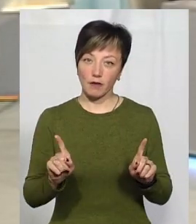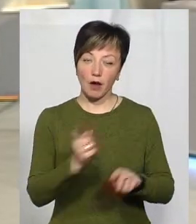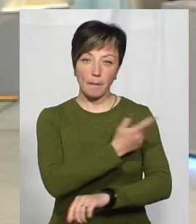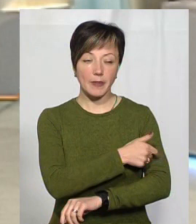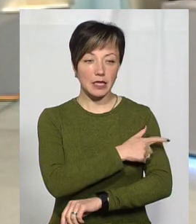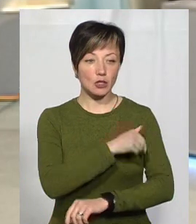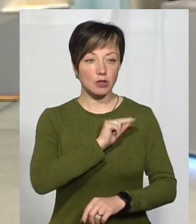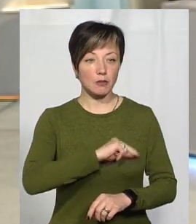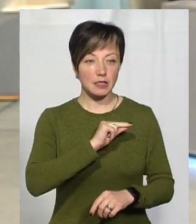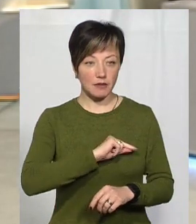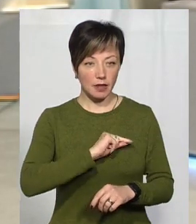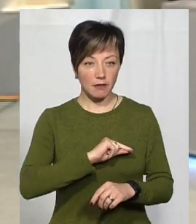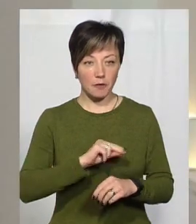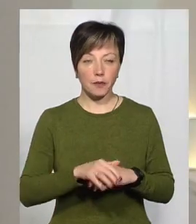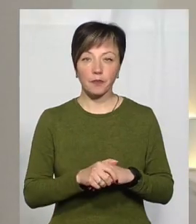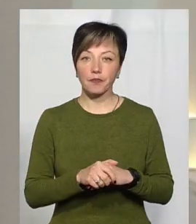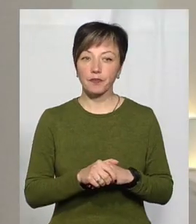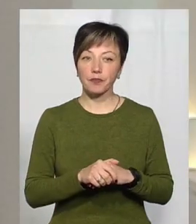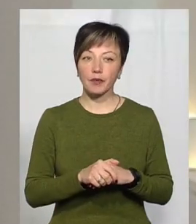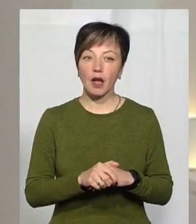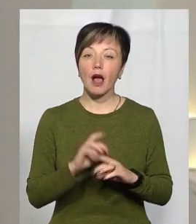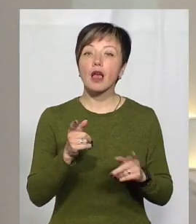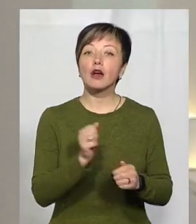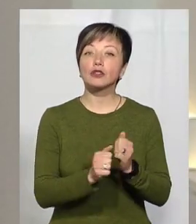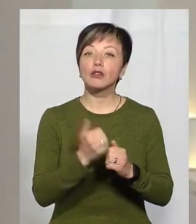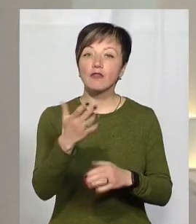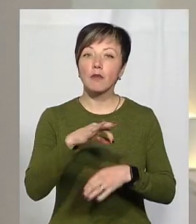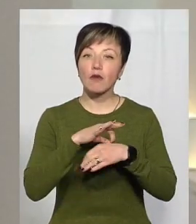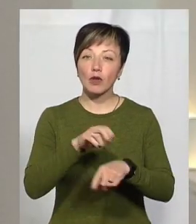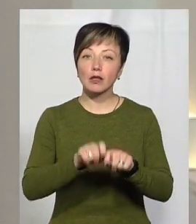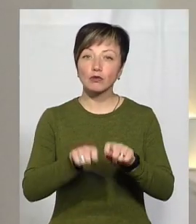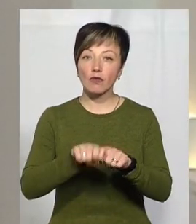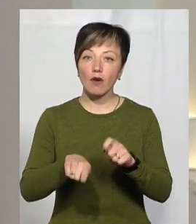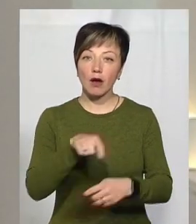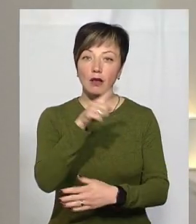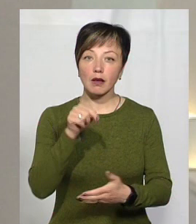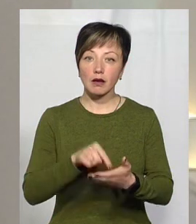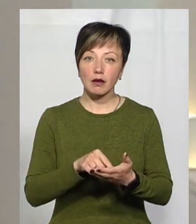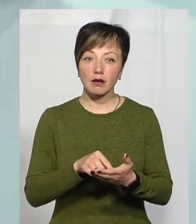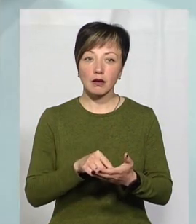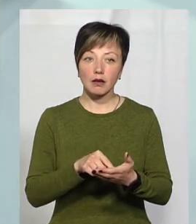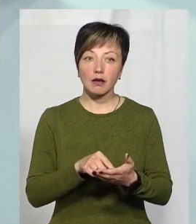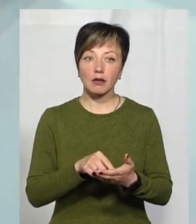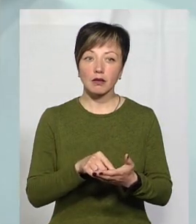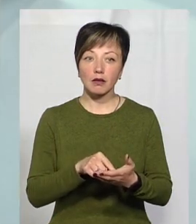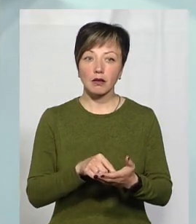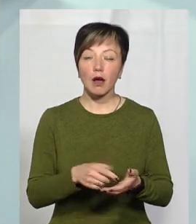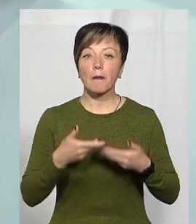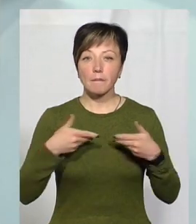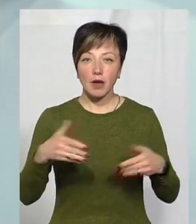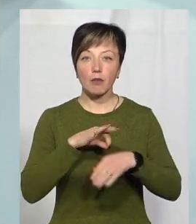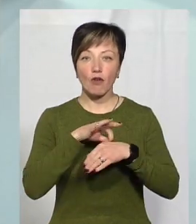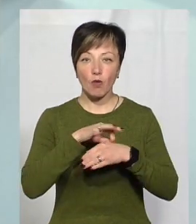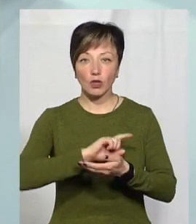медичних працівників. А як часто вам проводять тестування? Ми проводили тестування швидкими